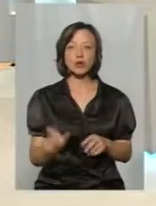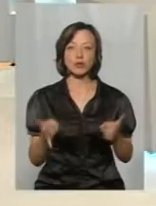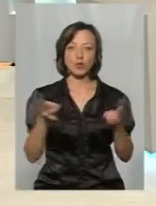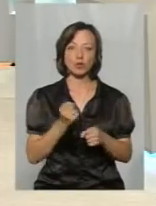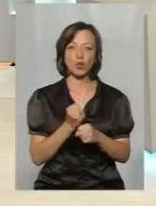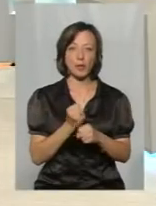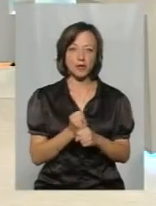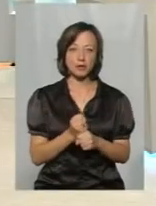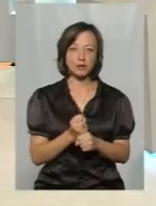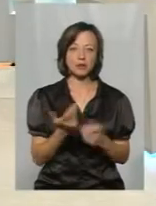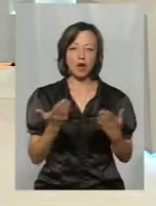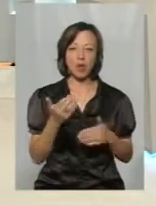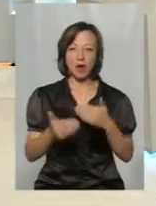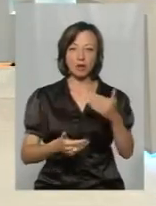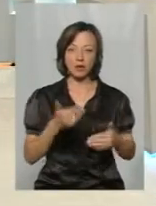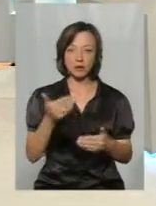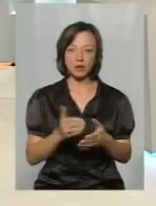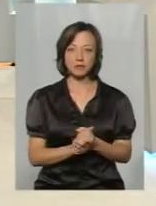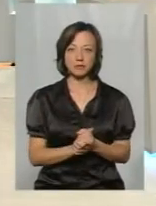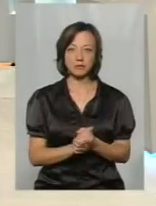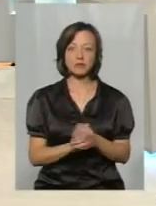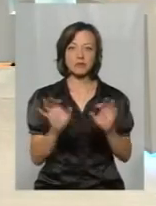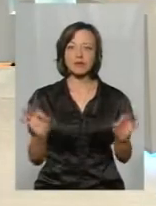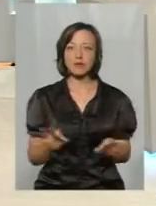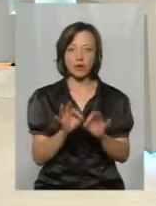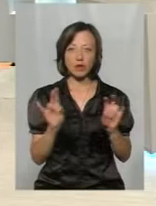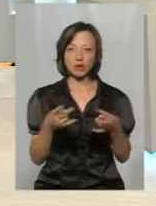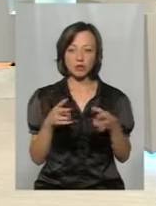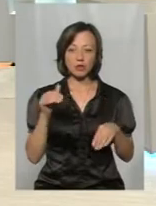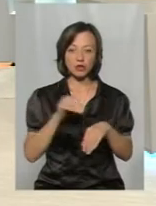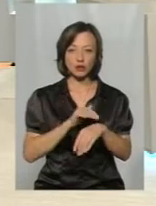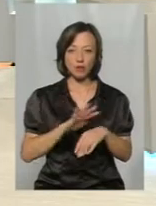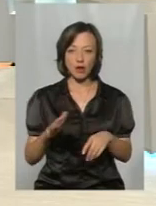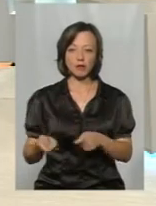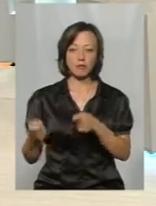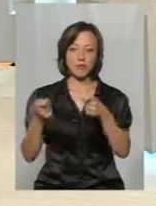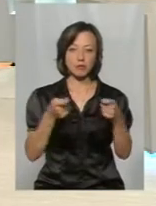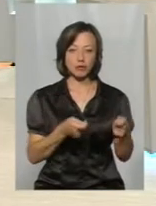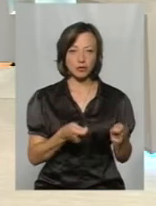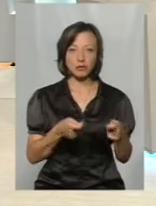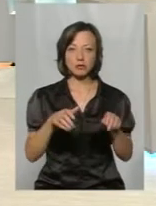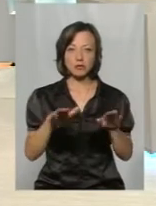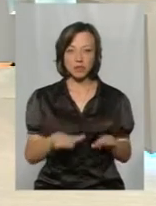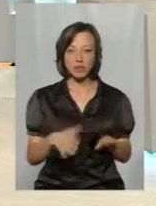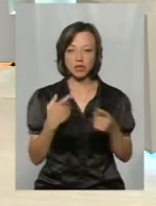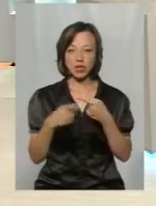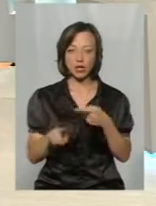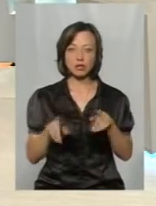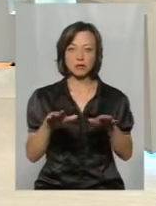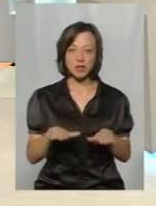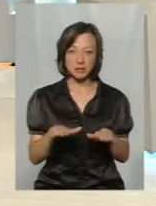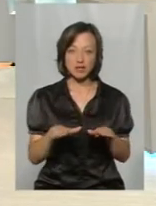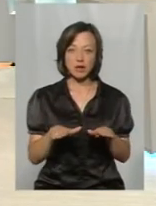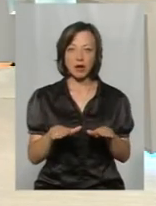потрібно робити, на якому етапі? Перш за все, ні в якому разі не потрібно його чіпати, переміщувати з місця на інше місце,